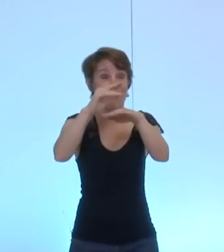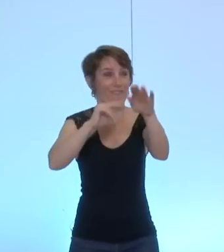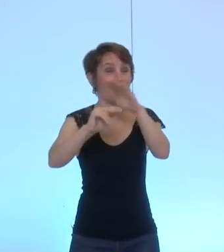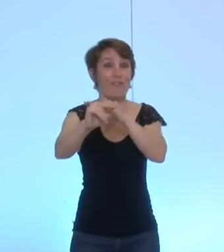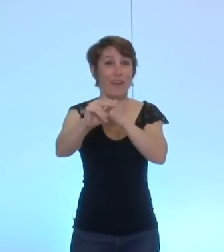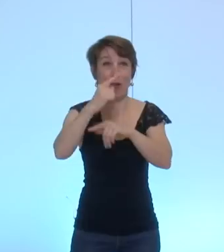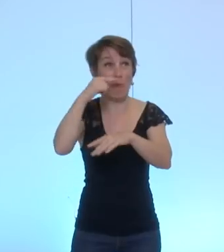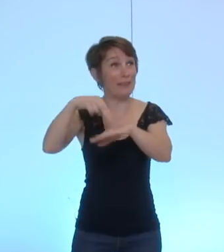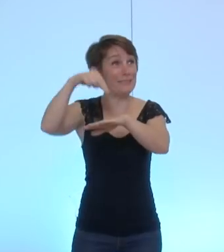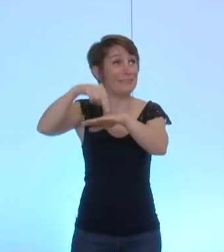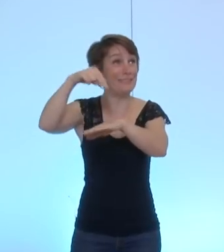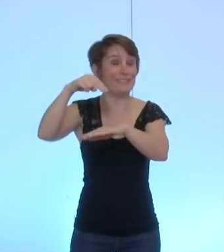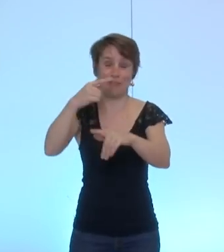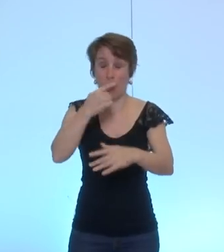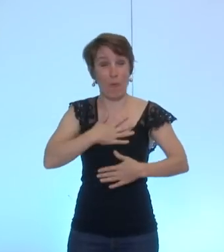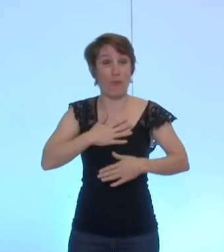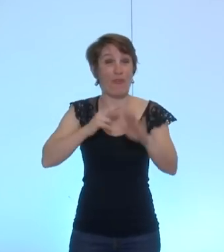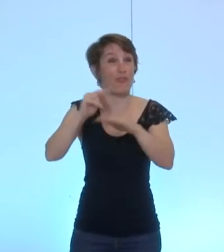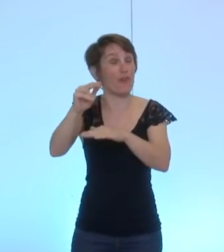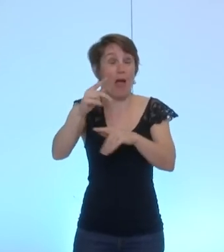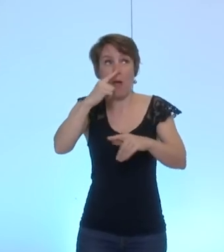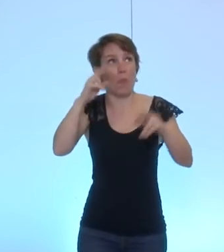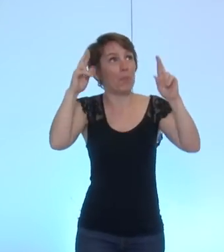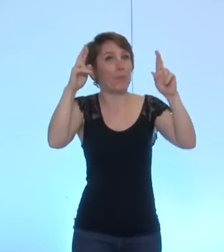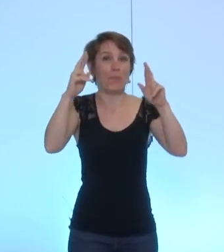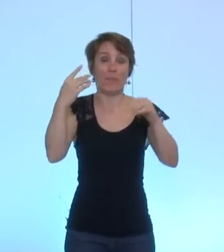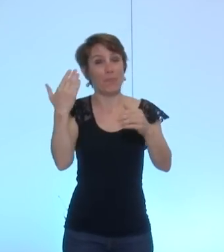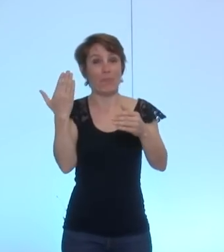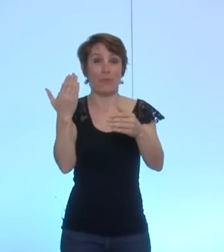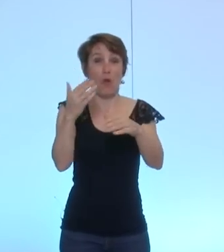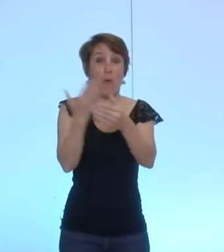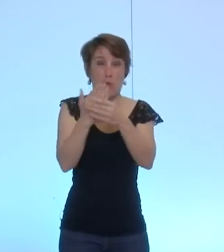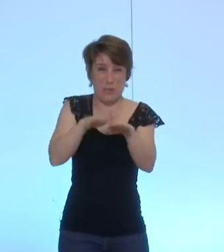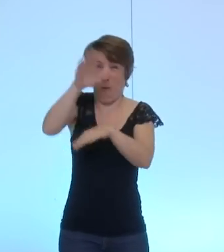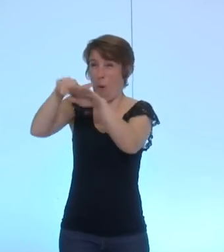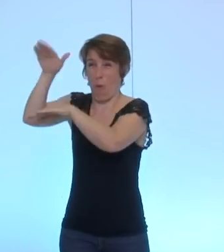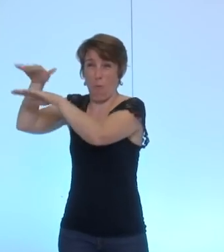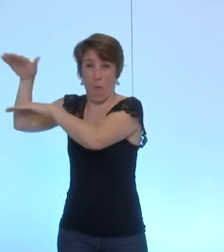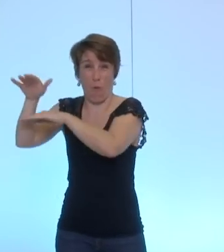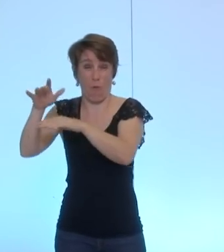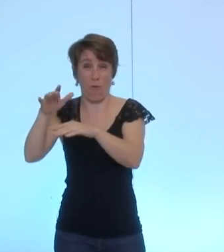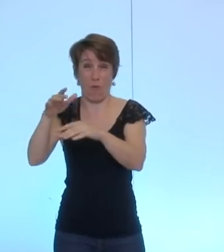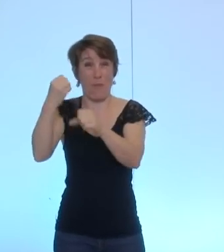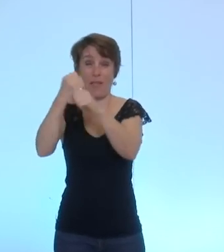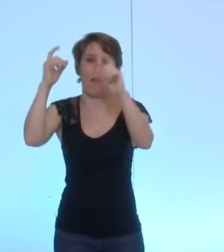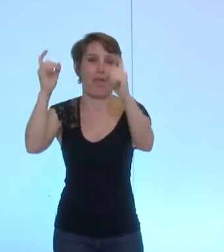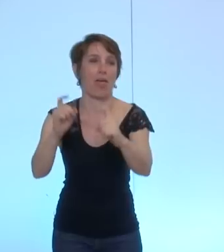et que peut-être elle avait allégé un petit peu le calendrier du tribunal administratif. Voilà.